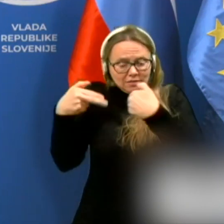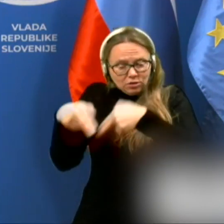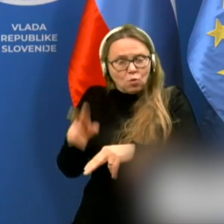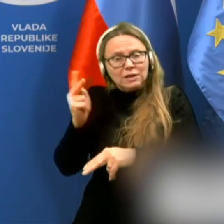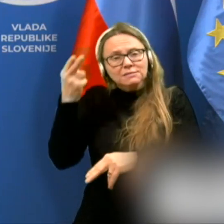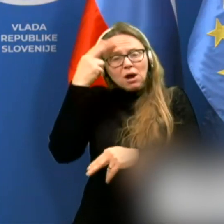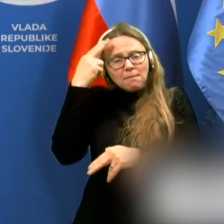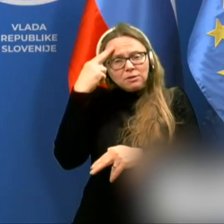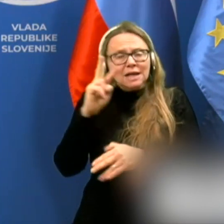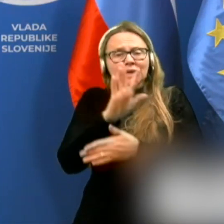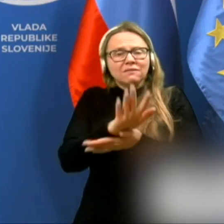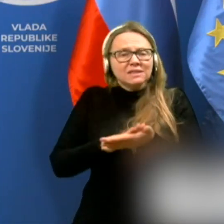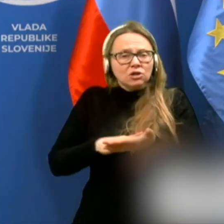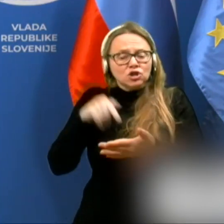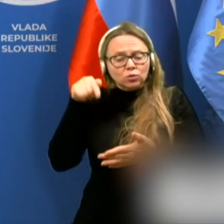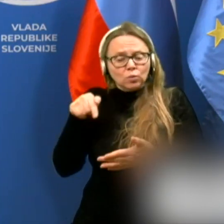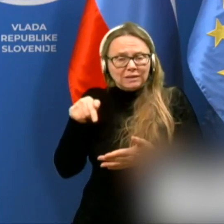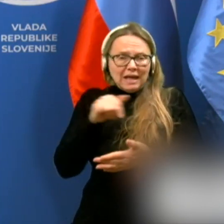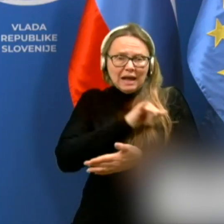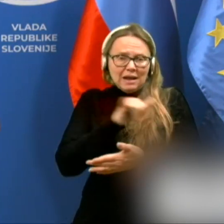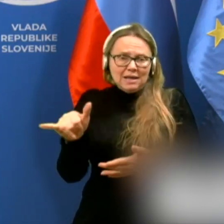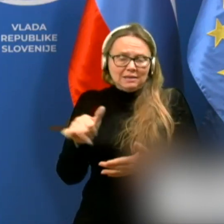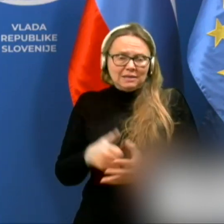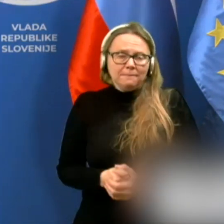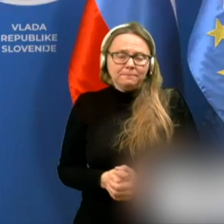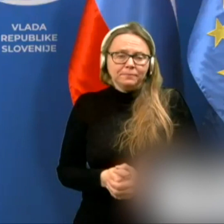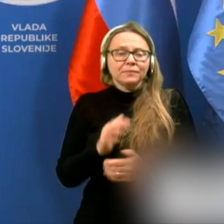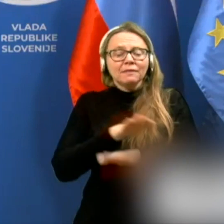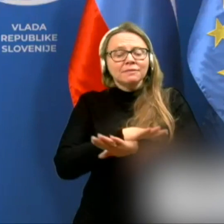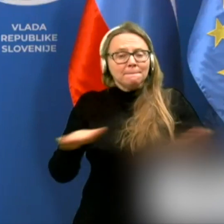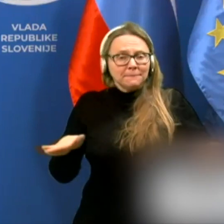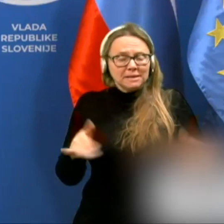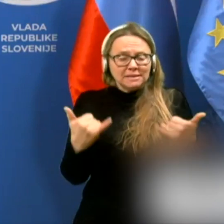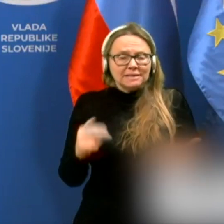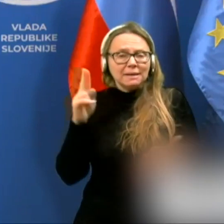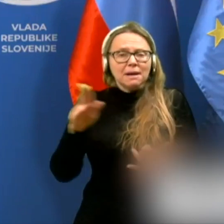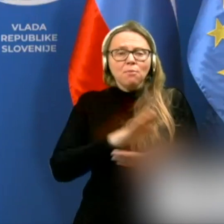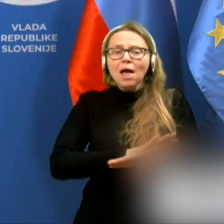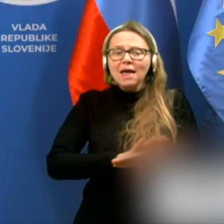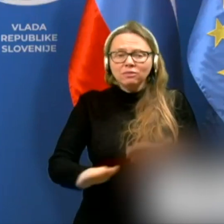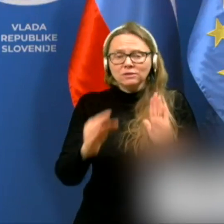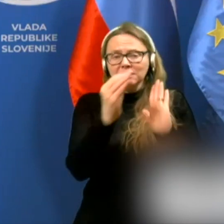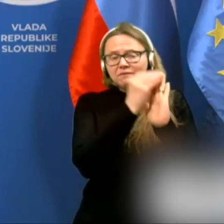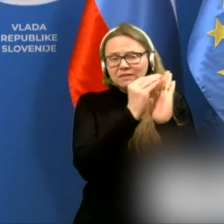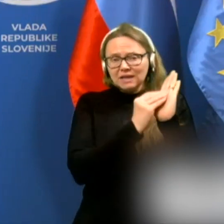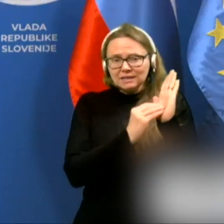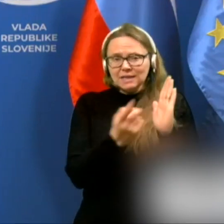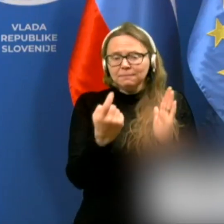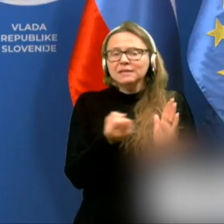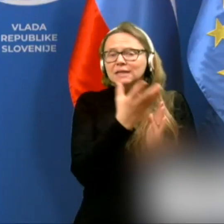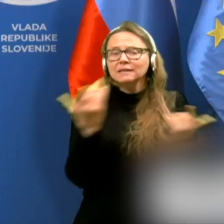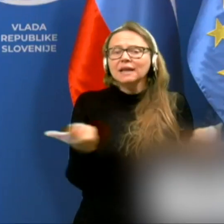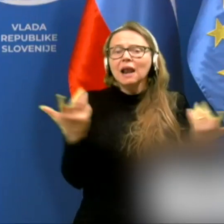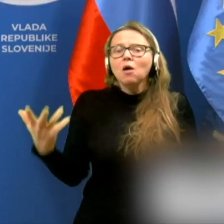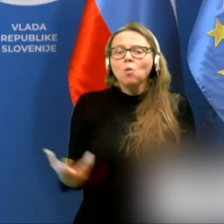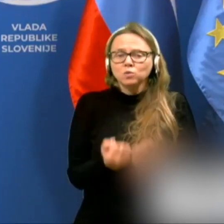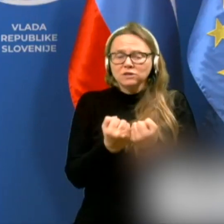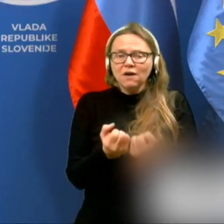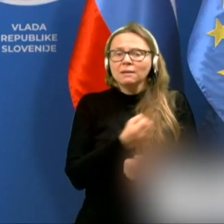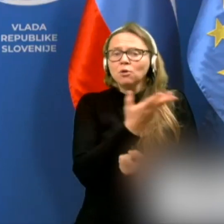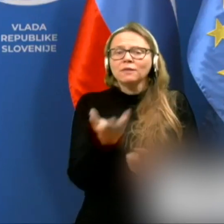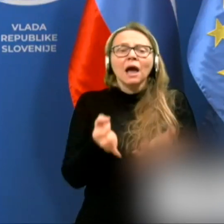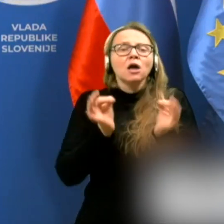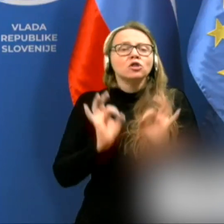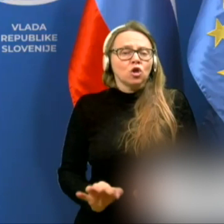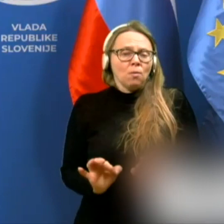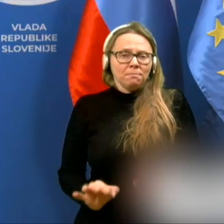poznali v začetku tega leta. Na mizi imamo enostavn recept, iz katerega lahko ustvarimo nekaj dobrega